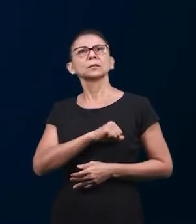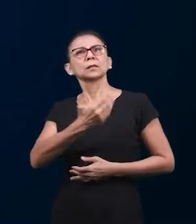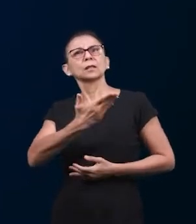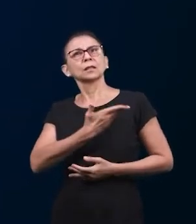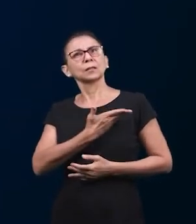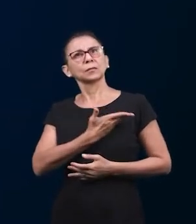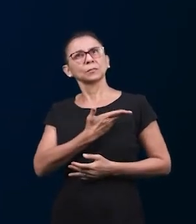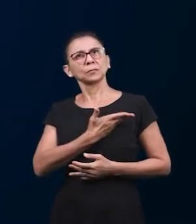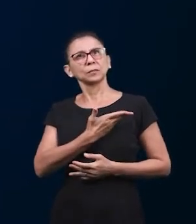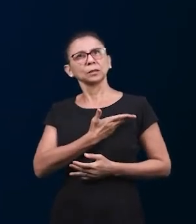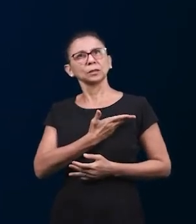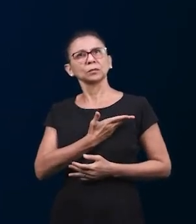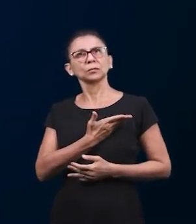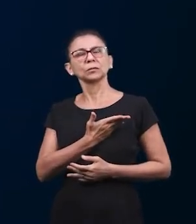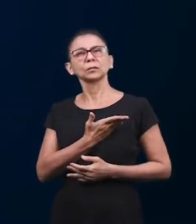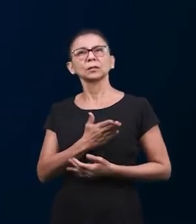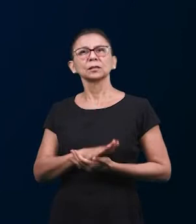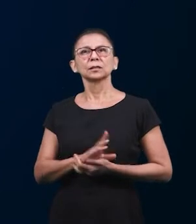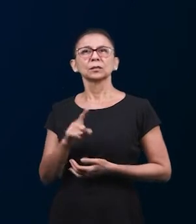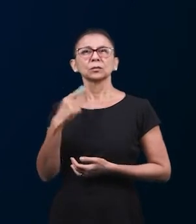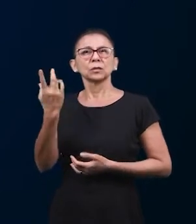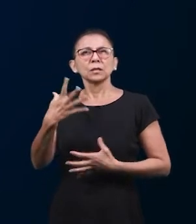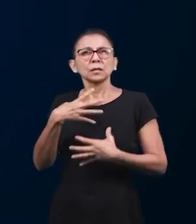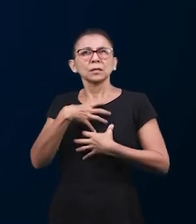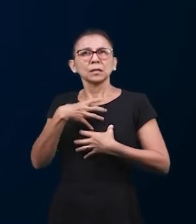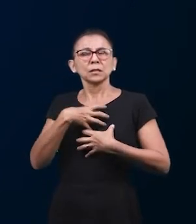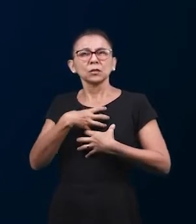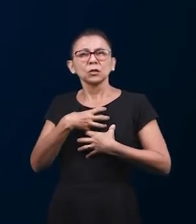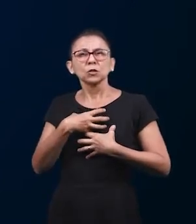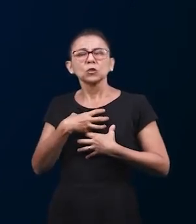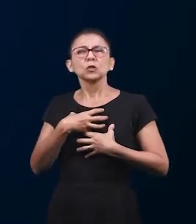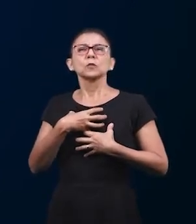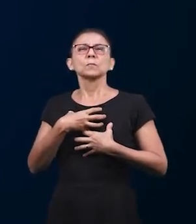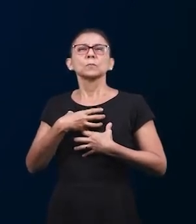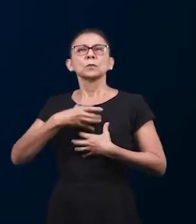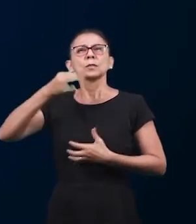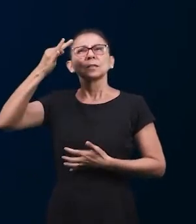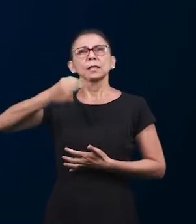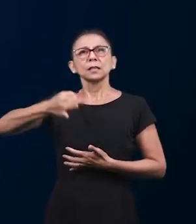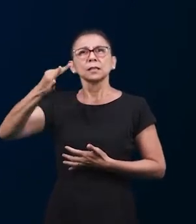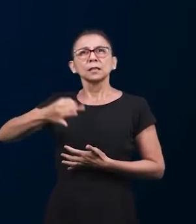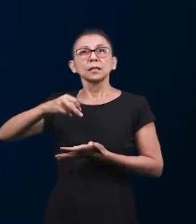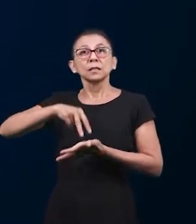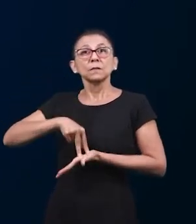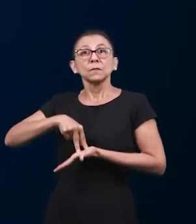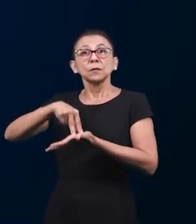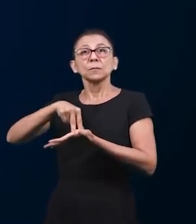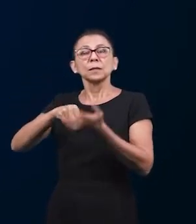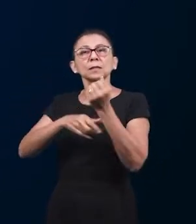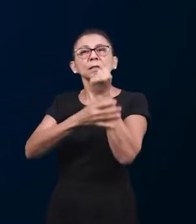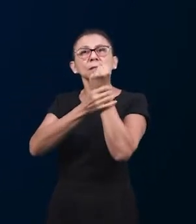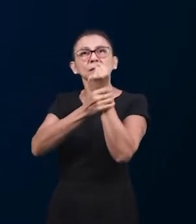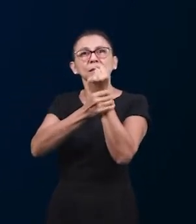пасторам, потому что это помогает нам ощущать себя частью, и